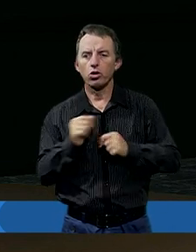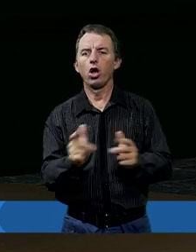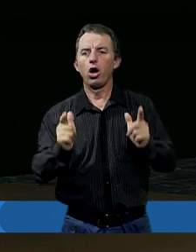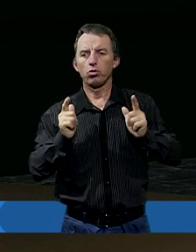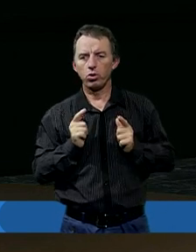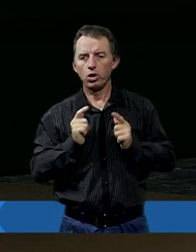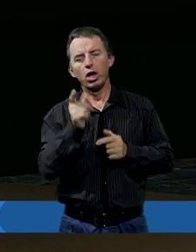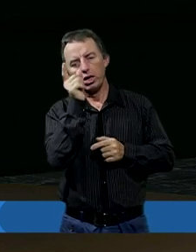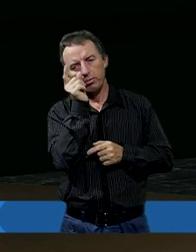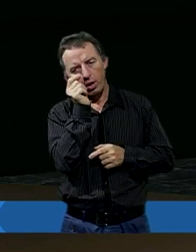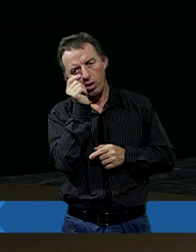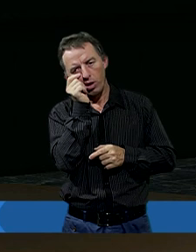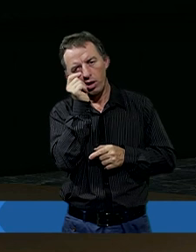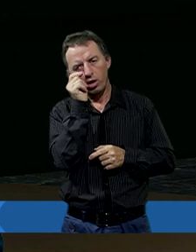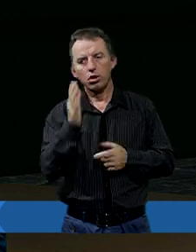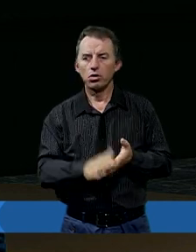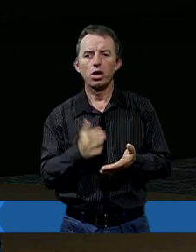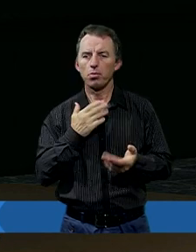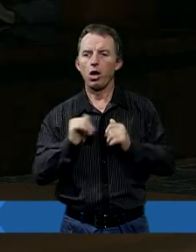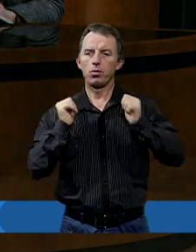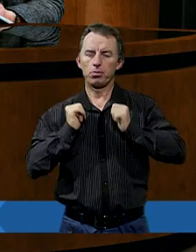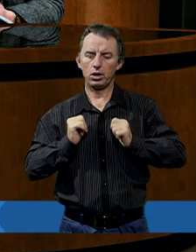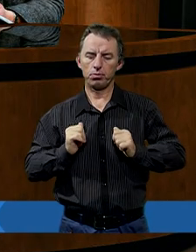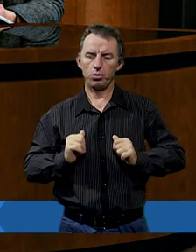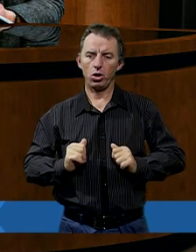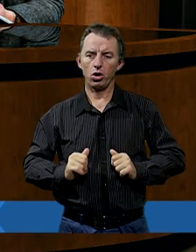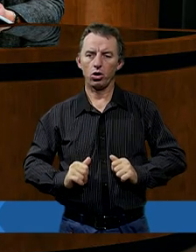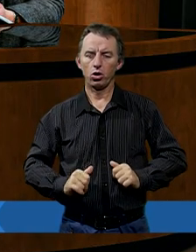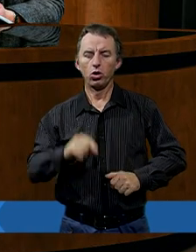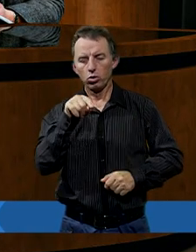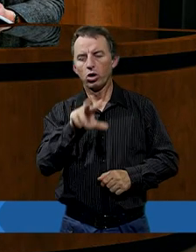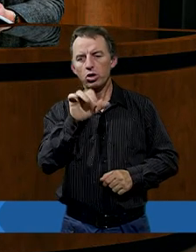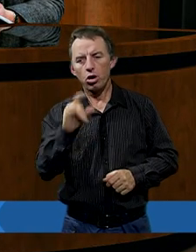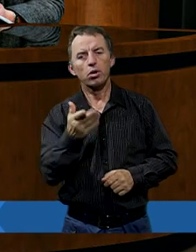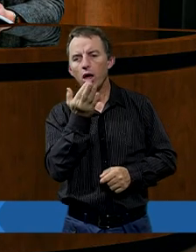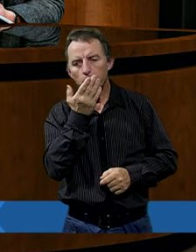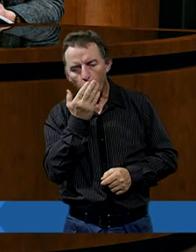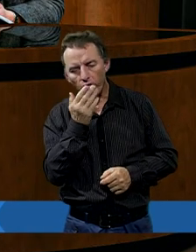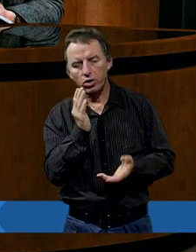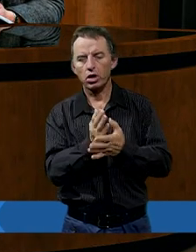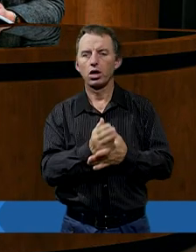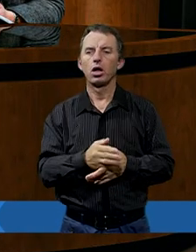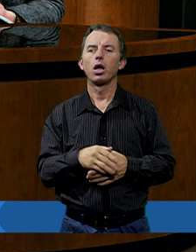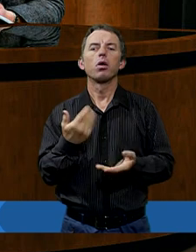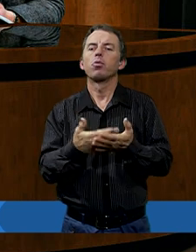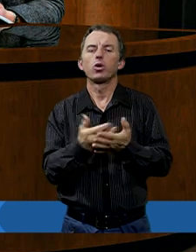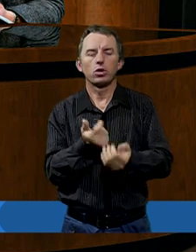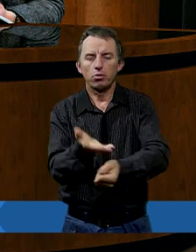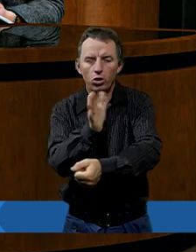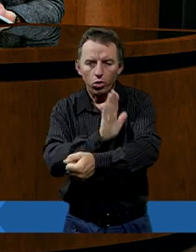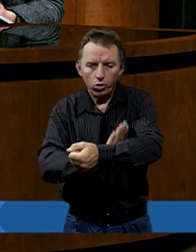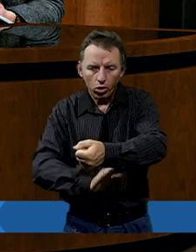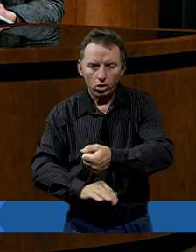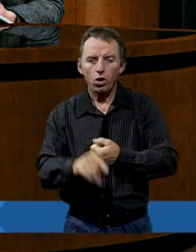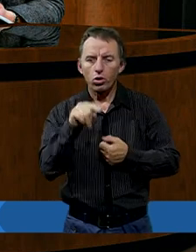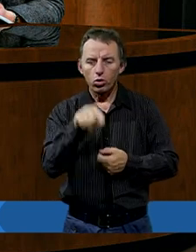odpoczywał. Spałbym i miałbym spokój. Zobaczmy, że tutaj Job nie tylko mówi, że bodaj by się nie urodził,